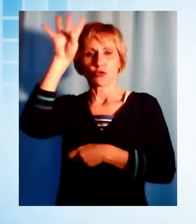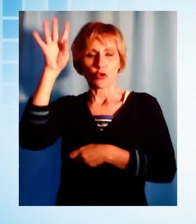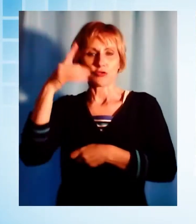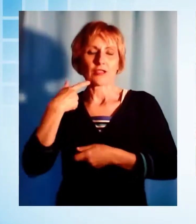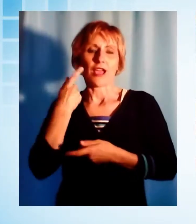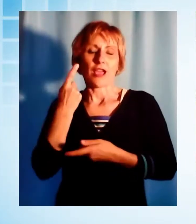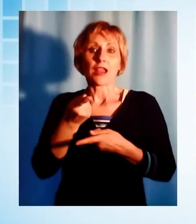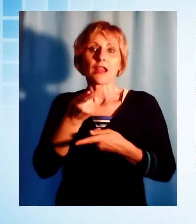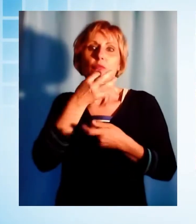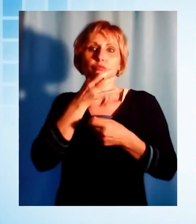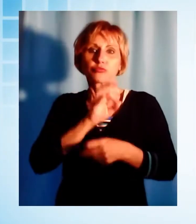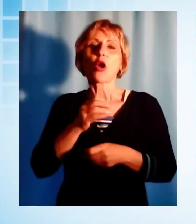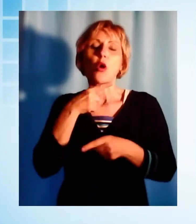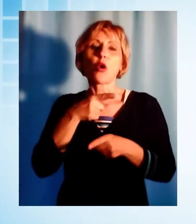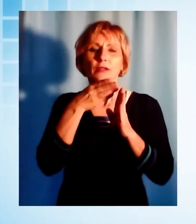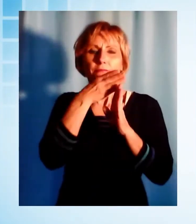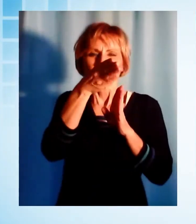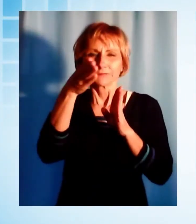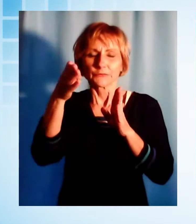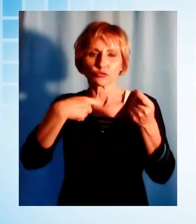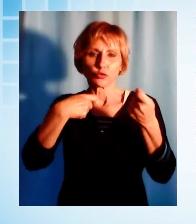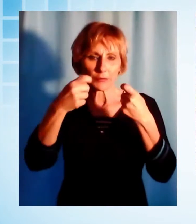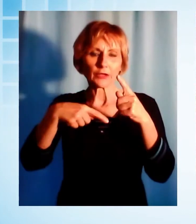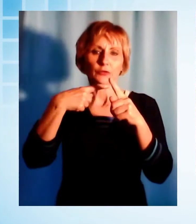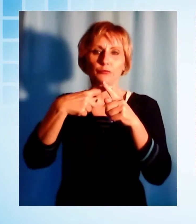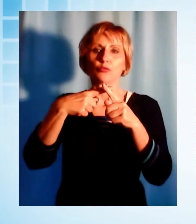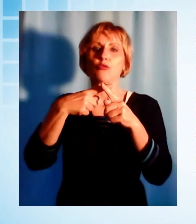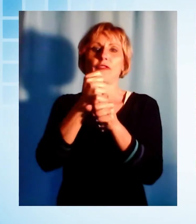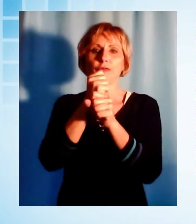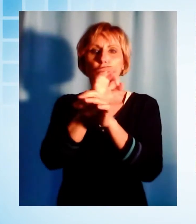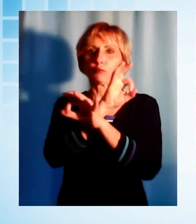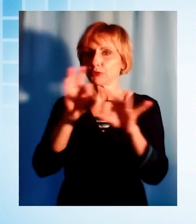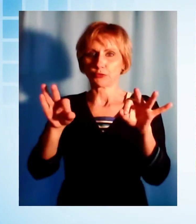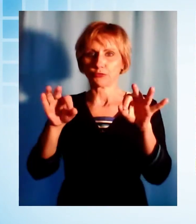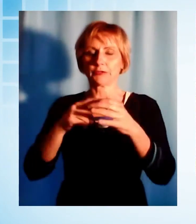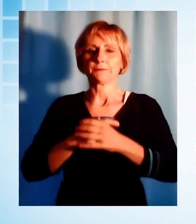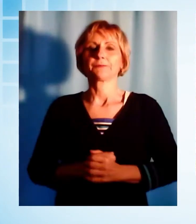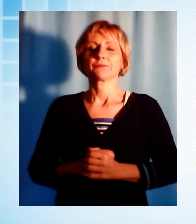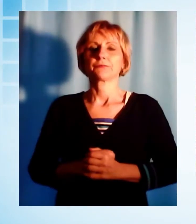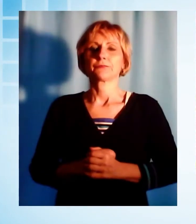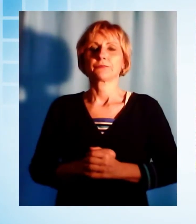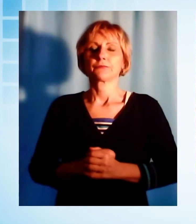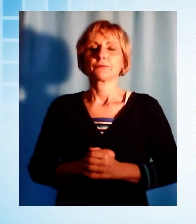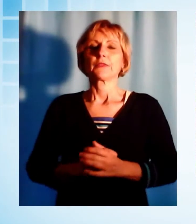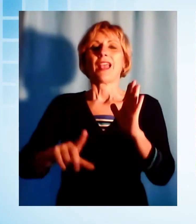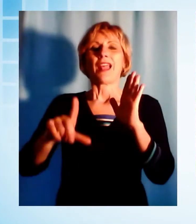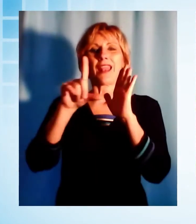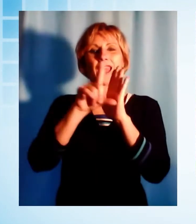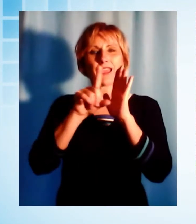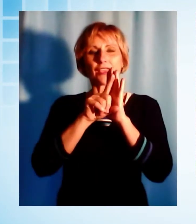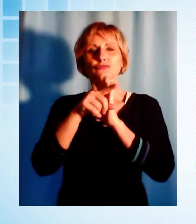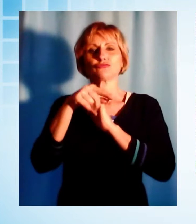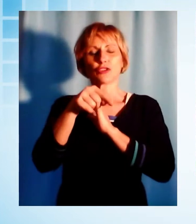presso la grande distribuzione e le farmacie. In manette due pastori per il rogo sul Monte Piglione,